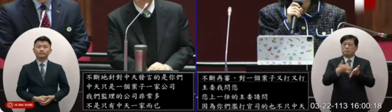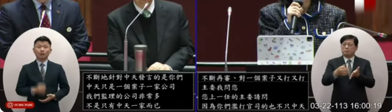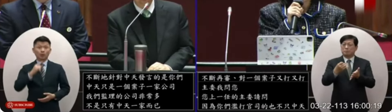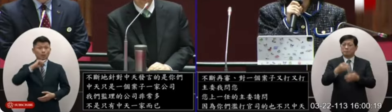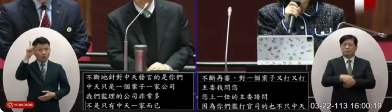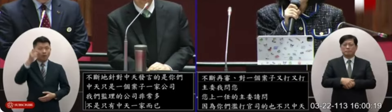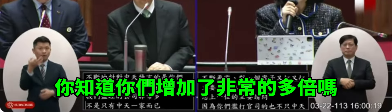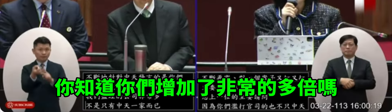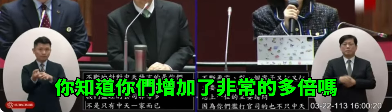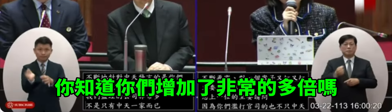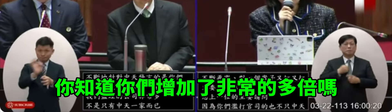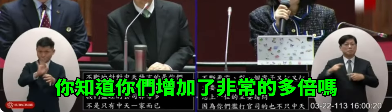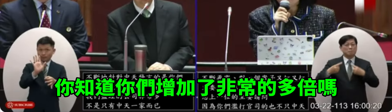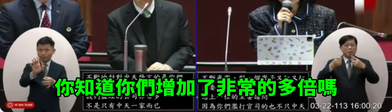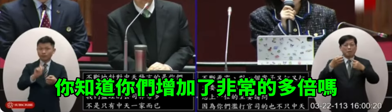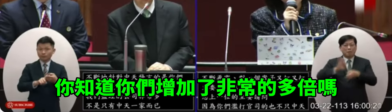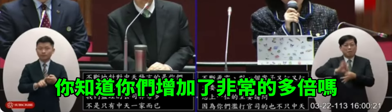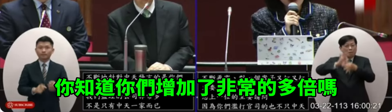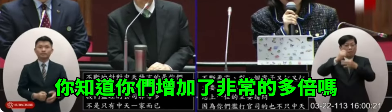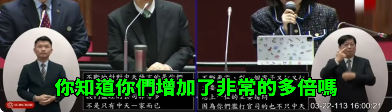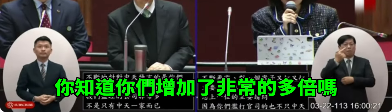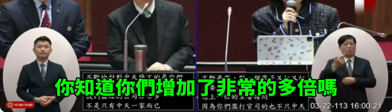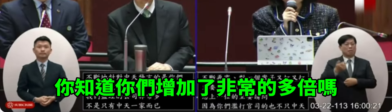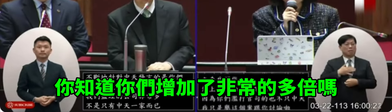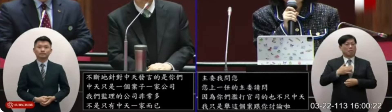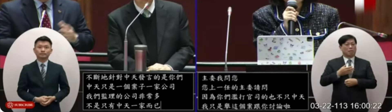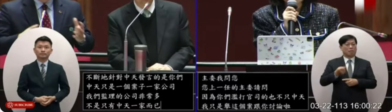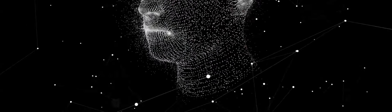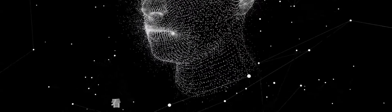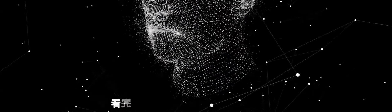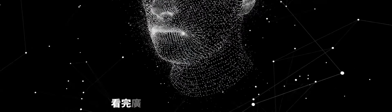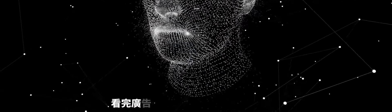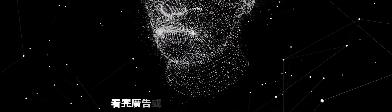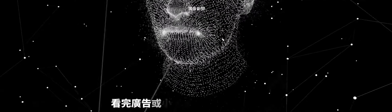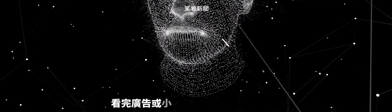訴訟費你知道你們增加了非常多倍嗎